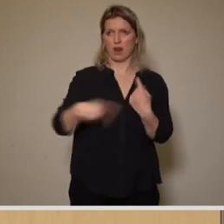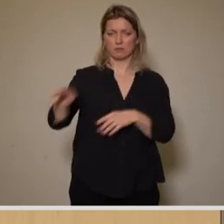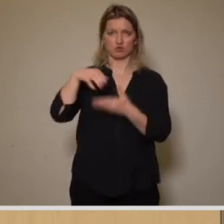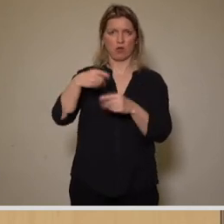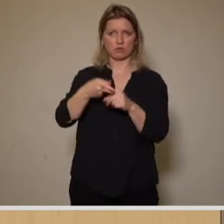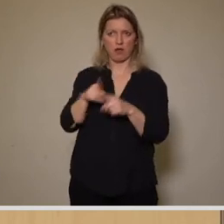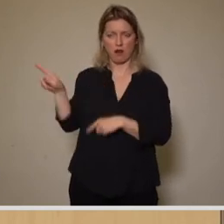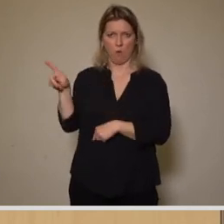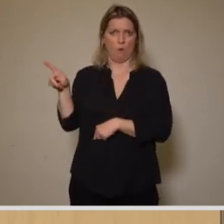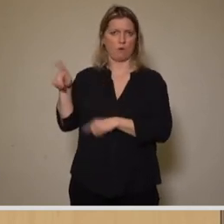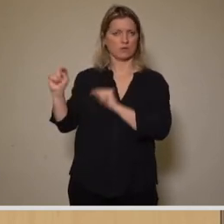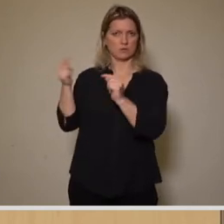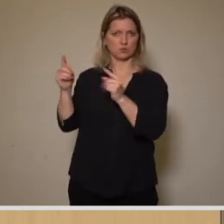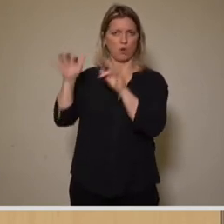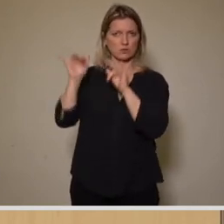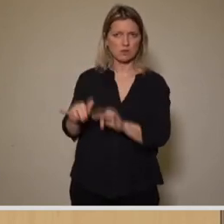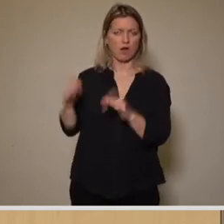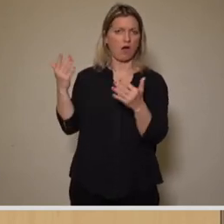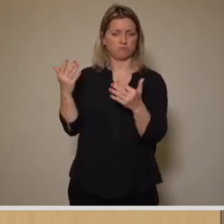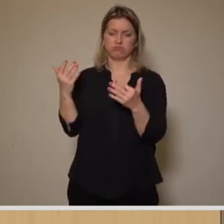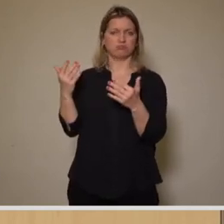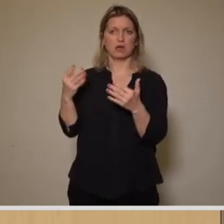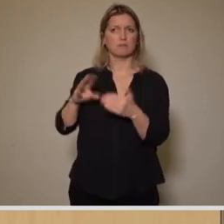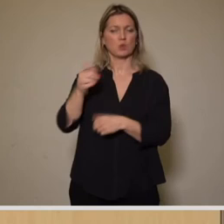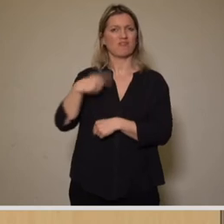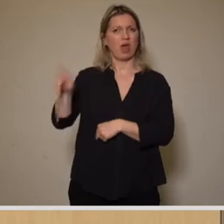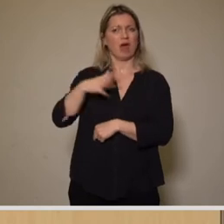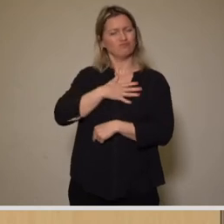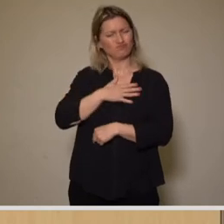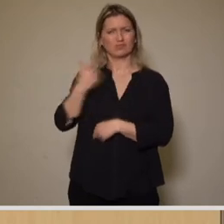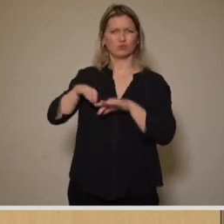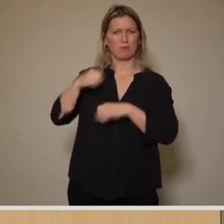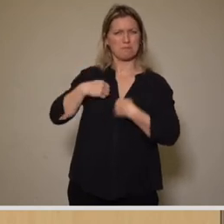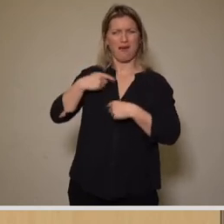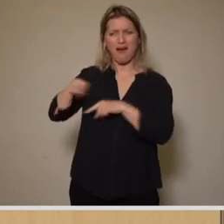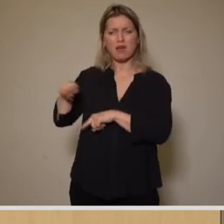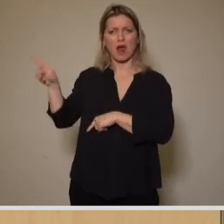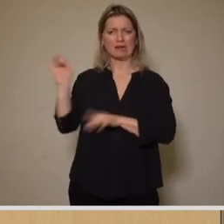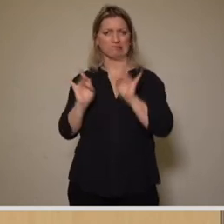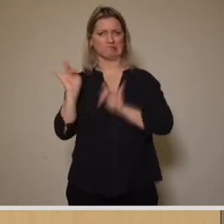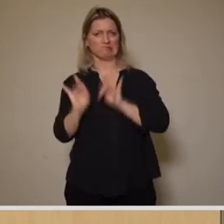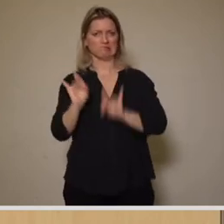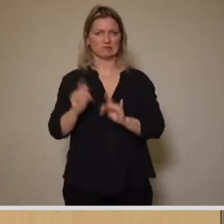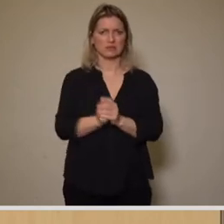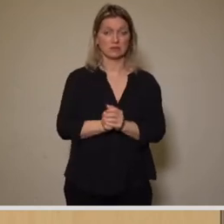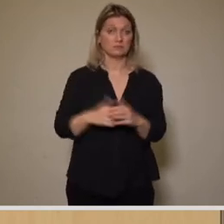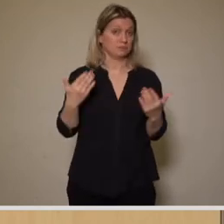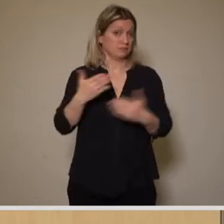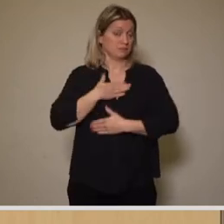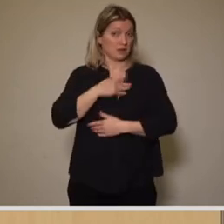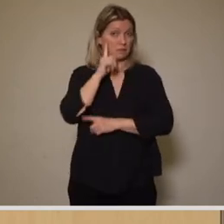im Stadtbezugsbeirat und im Stadtrat und stößt insbesondere bei Schwimmbadbeführung logischerweise auf wenig Gegenliebe. Unsere Position